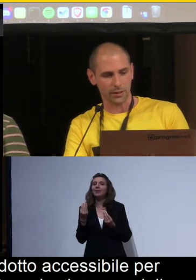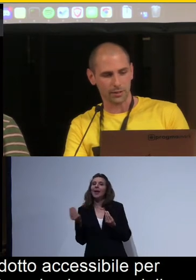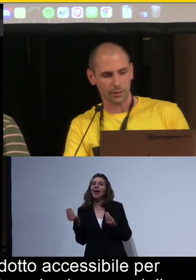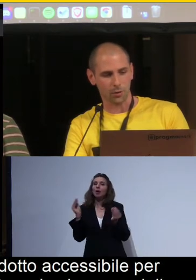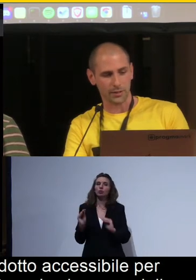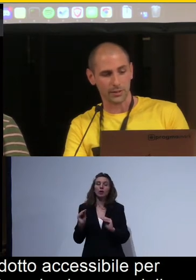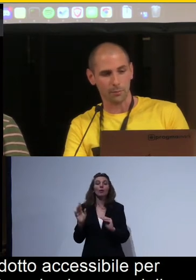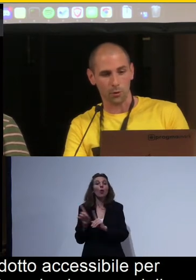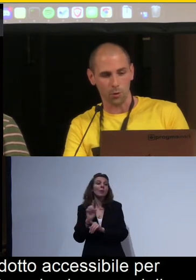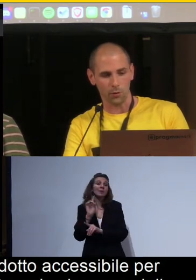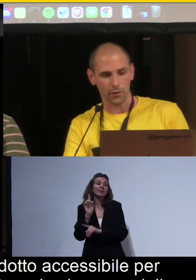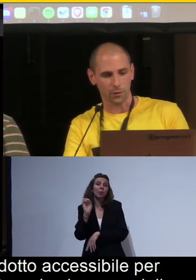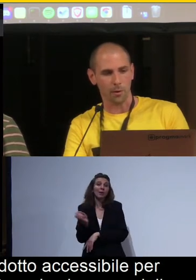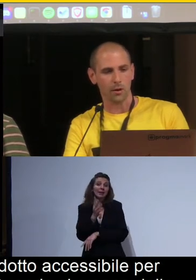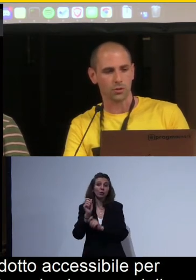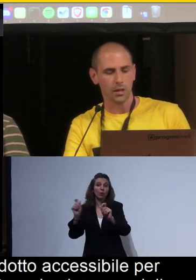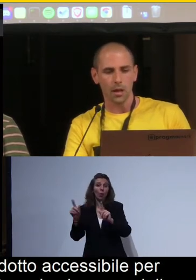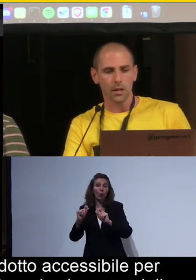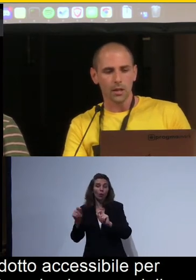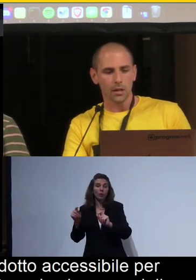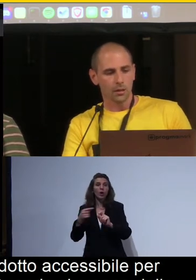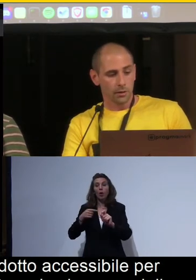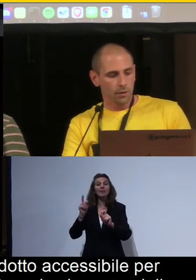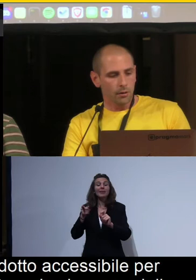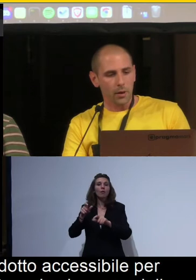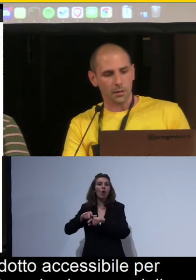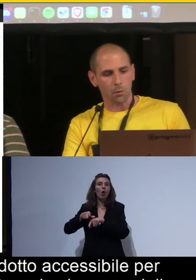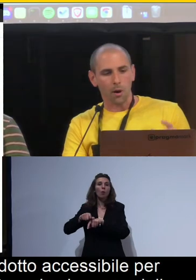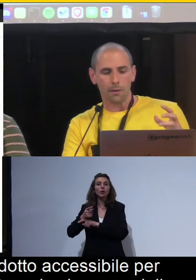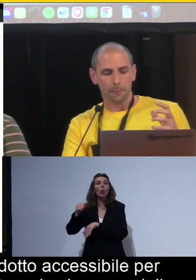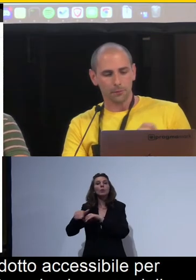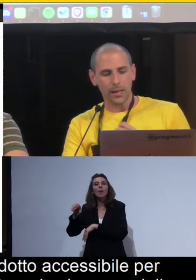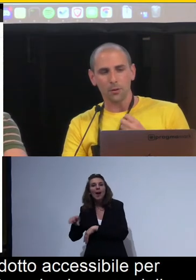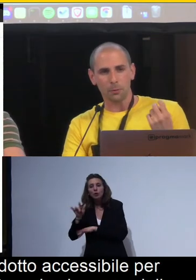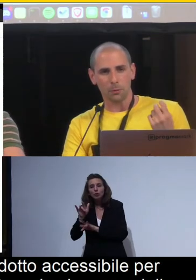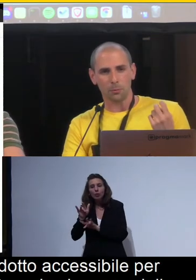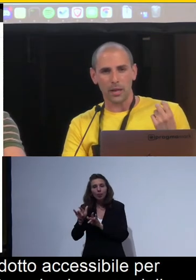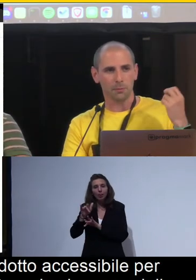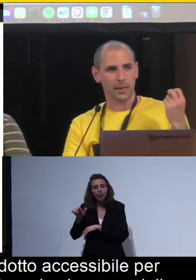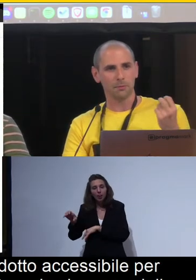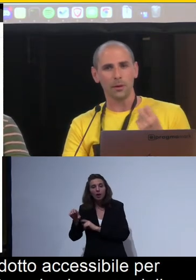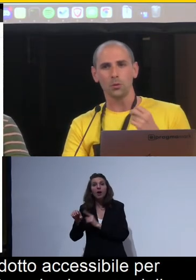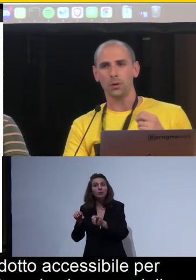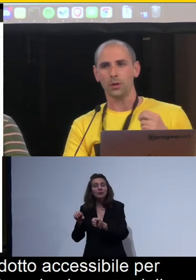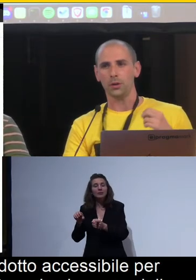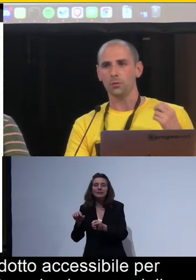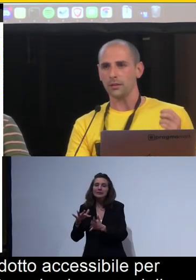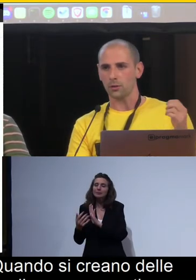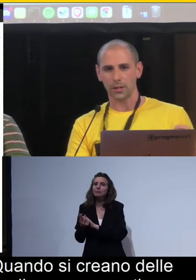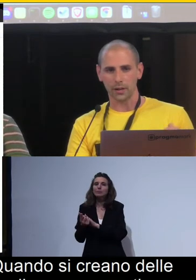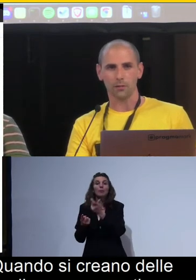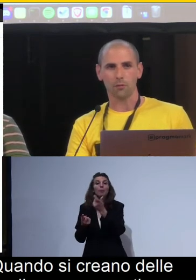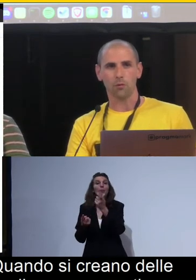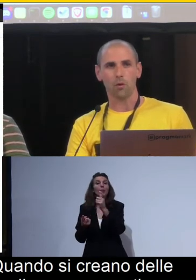che vedete attivabili con l'over, con il mouse, questi qua creano i problemi perché nel momento in cui un